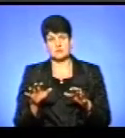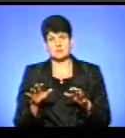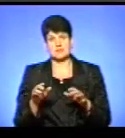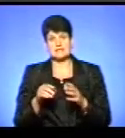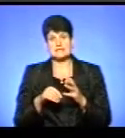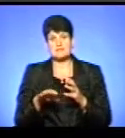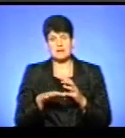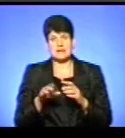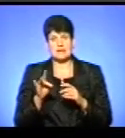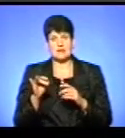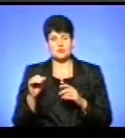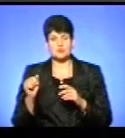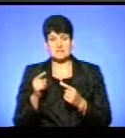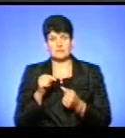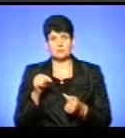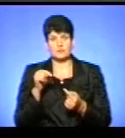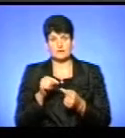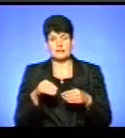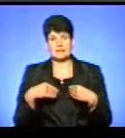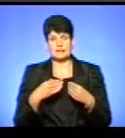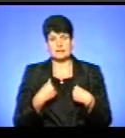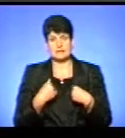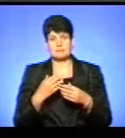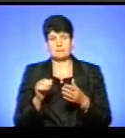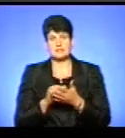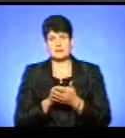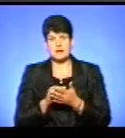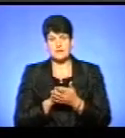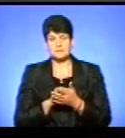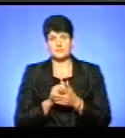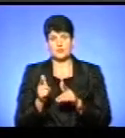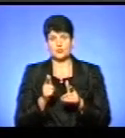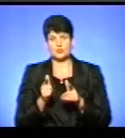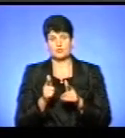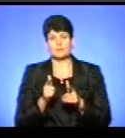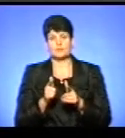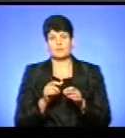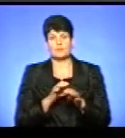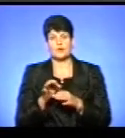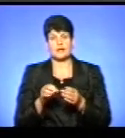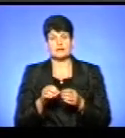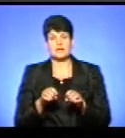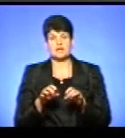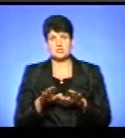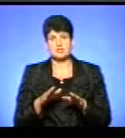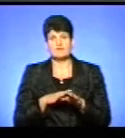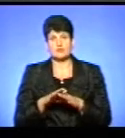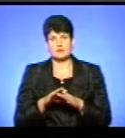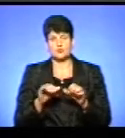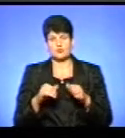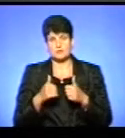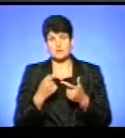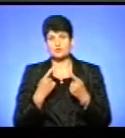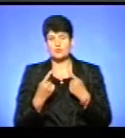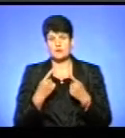міської ради і відповідності до наданих нам матеріалів готує проєкти рішення виконавчого комітету. Якщо ж говорити